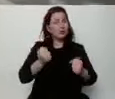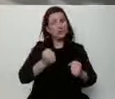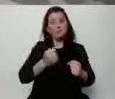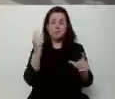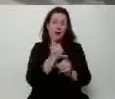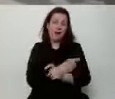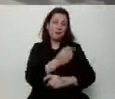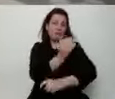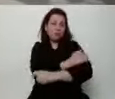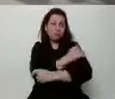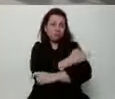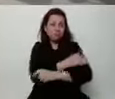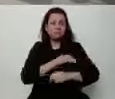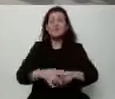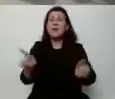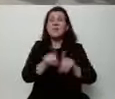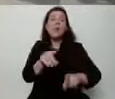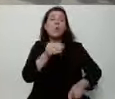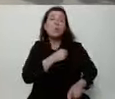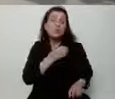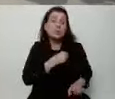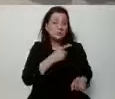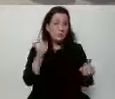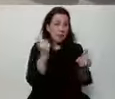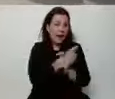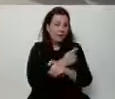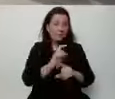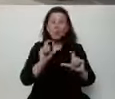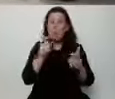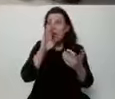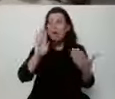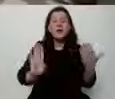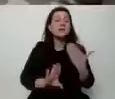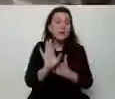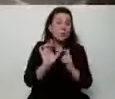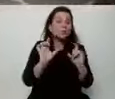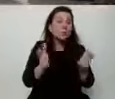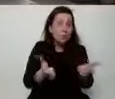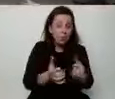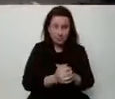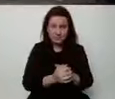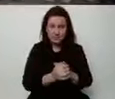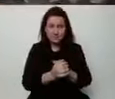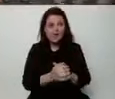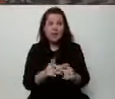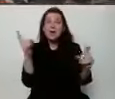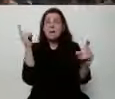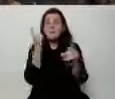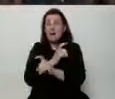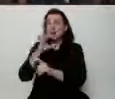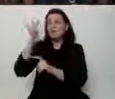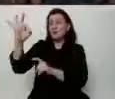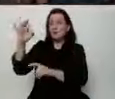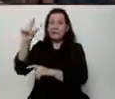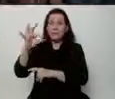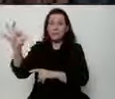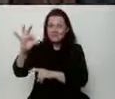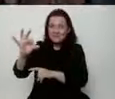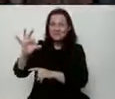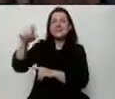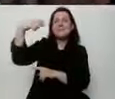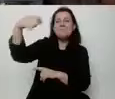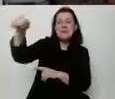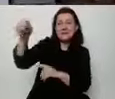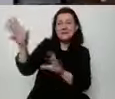Obiecywali nam uczciwe państwo. I co się okazało? Okazało się, że państwo w wykonaniu PiS i Pana Prezydenta z